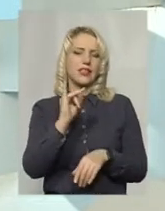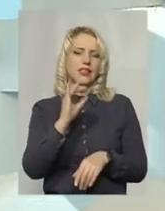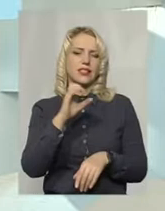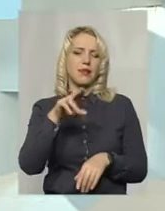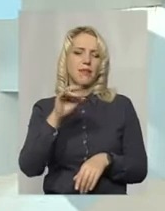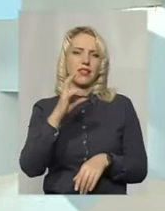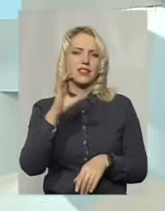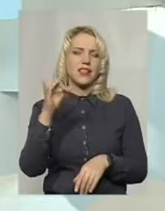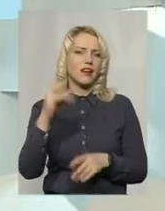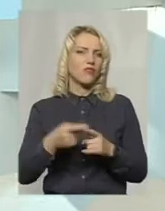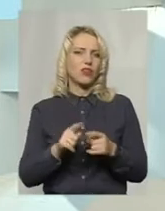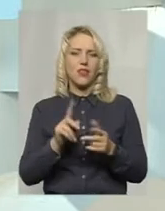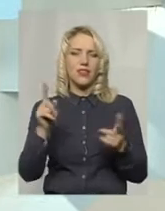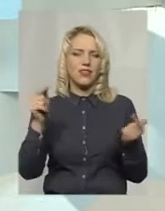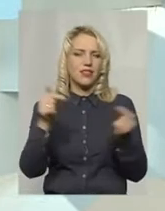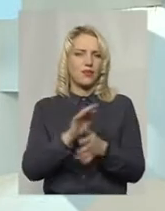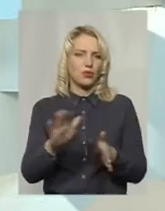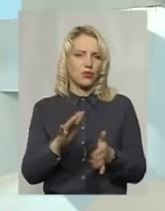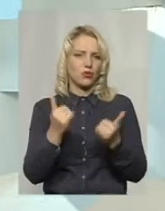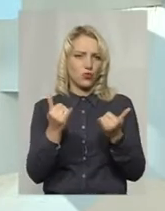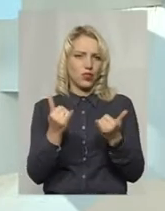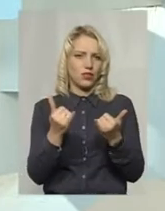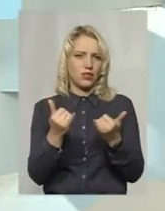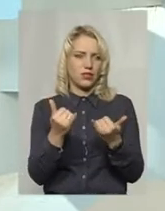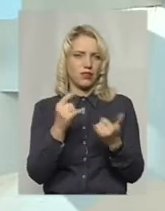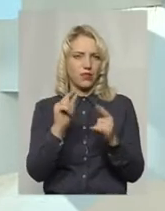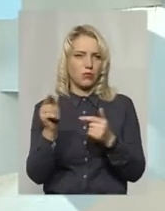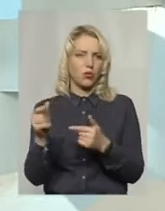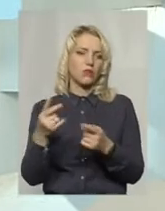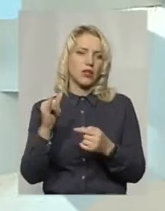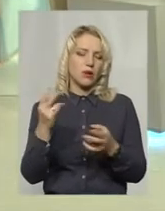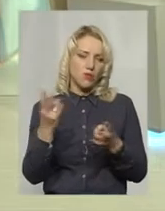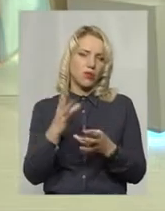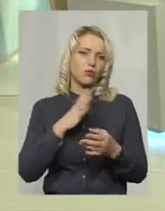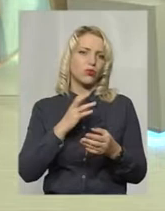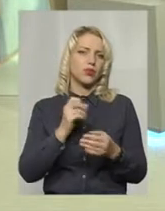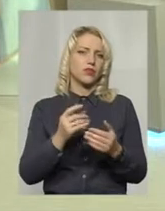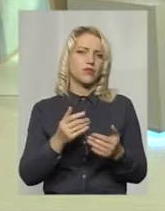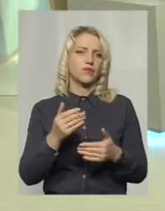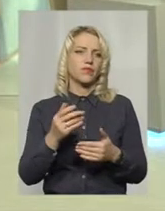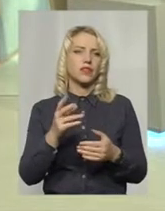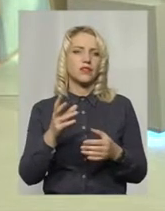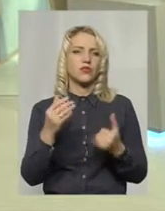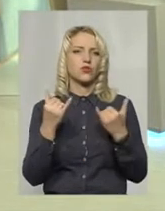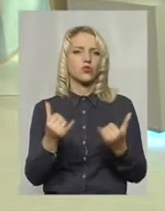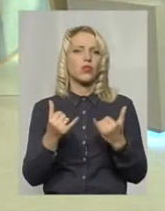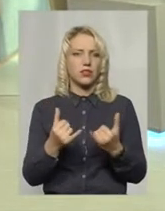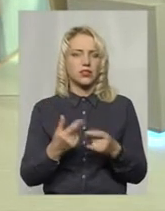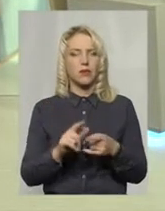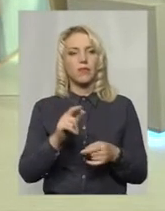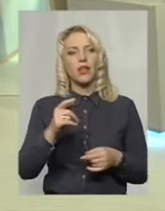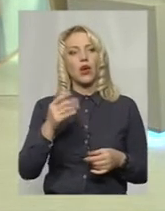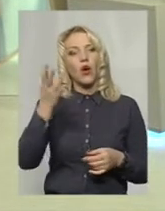вже не відповідає сучасності і вона має бути змінена. А ви згадували про те,